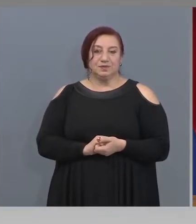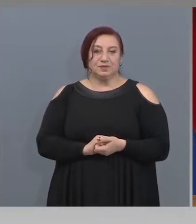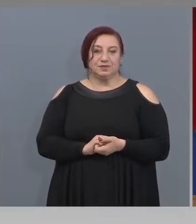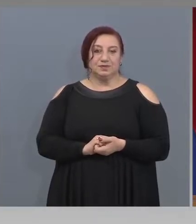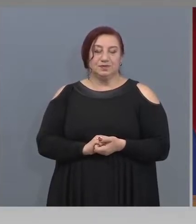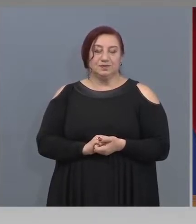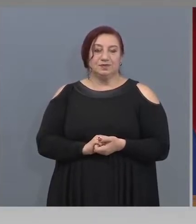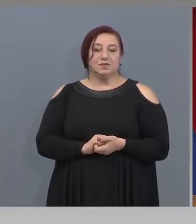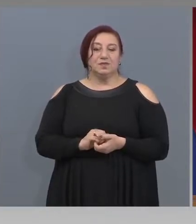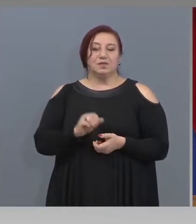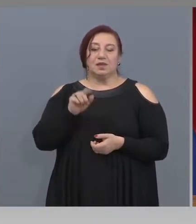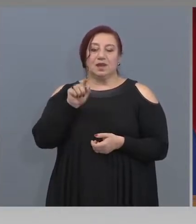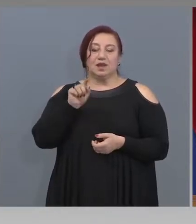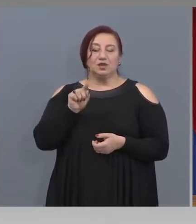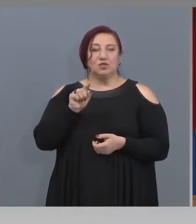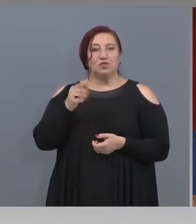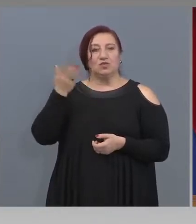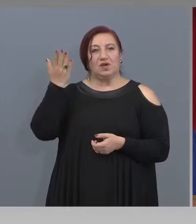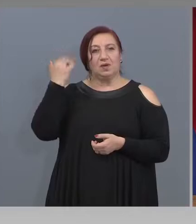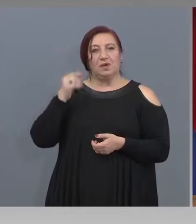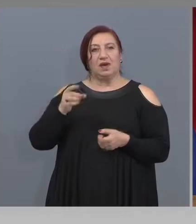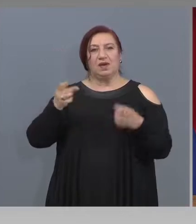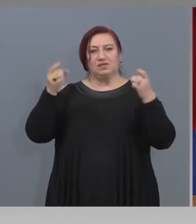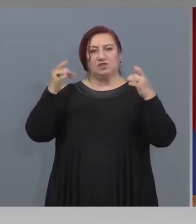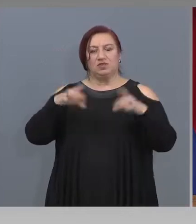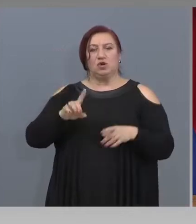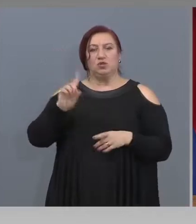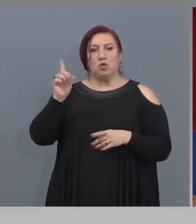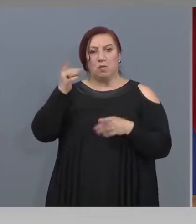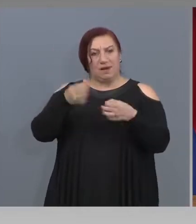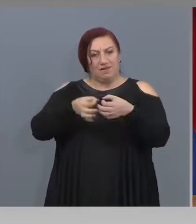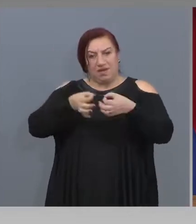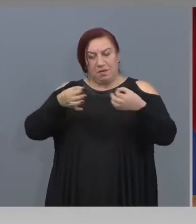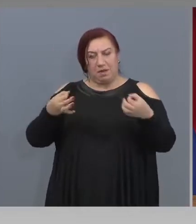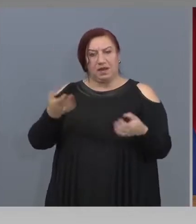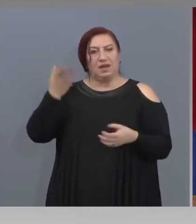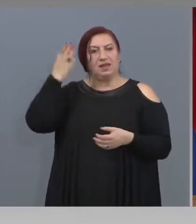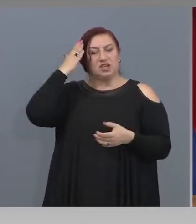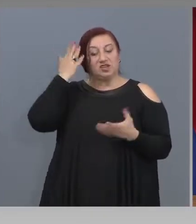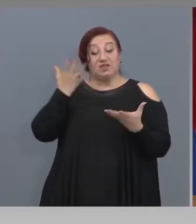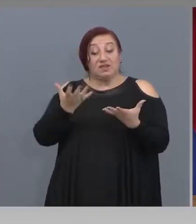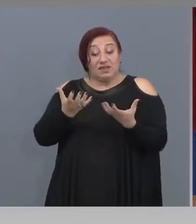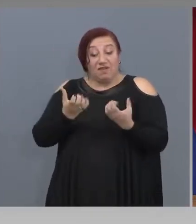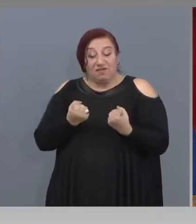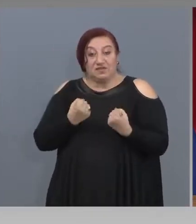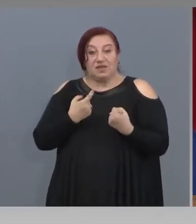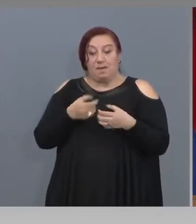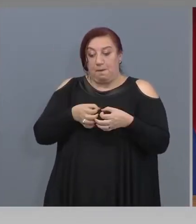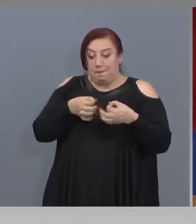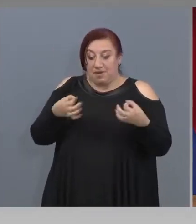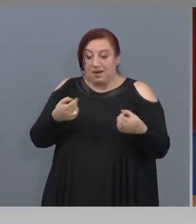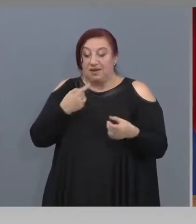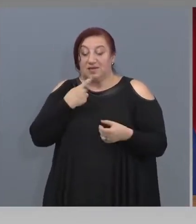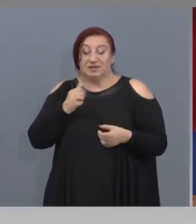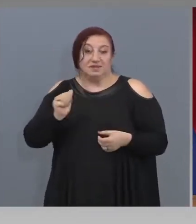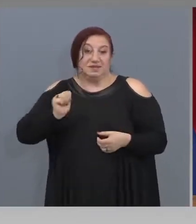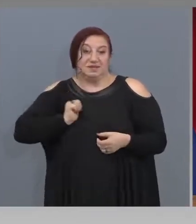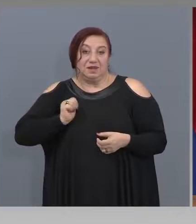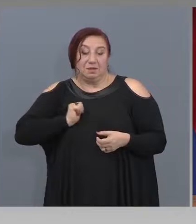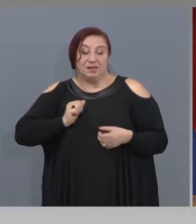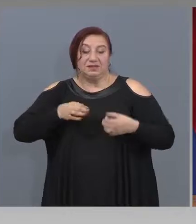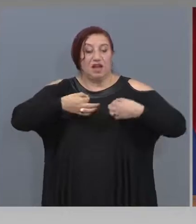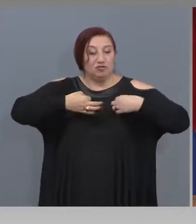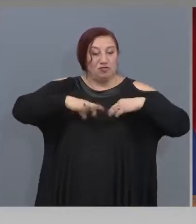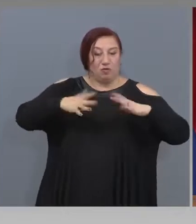Това бяха първите мерки, които държавата предприе с оглед съхраняване на и на свободния